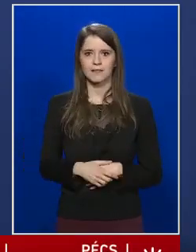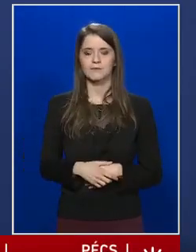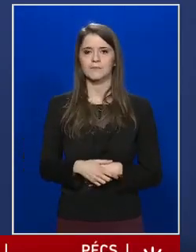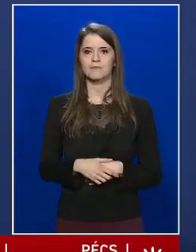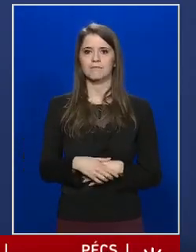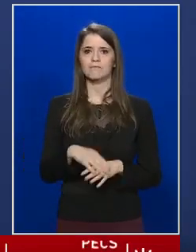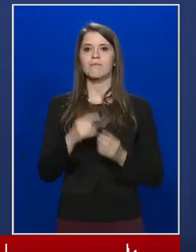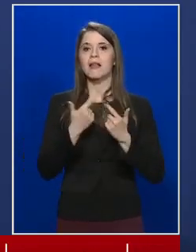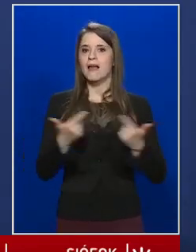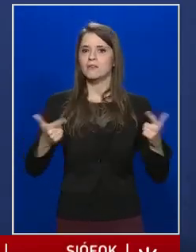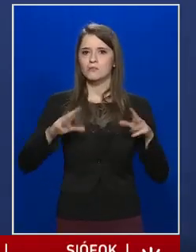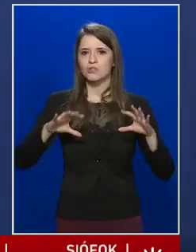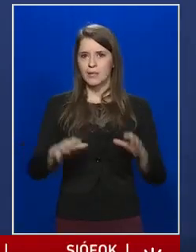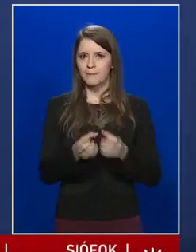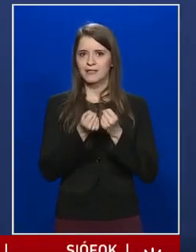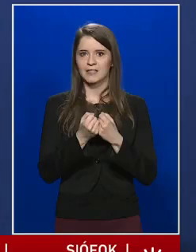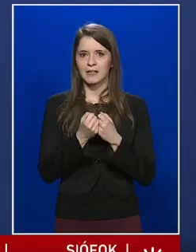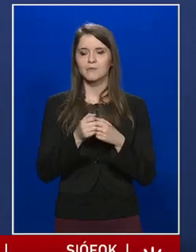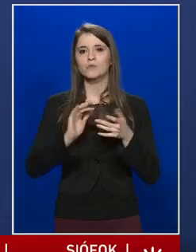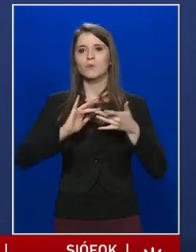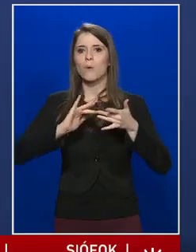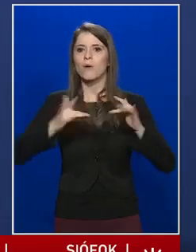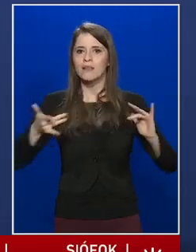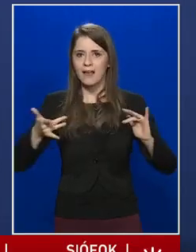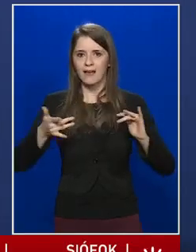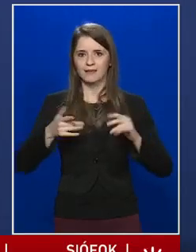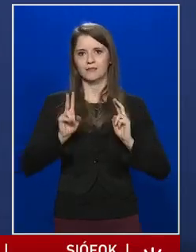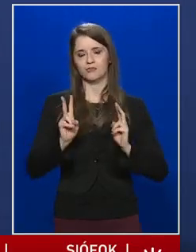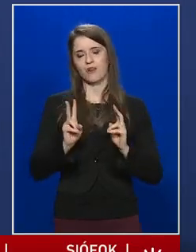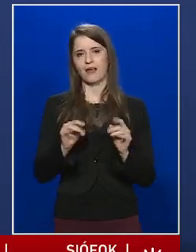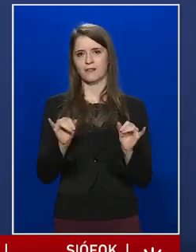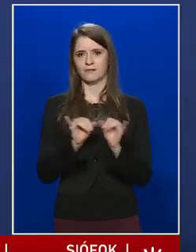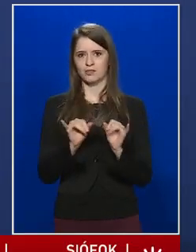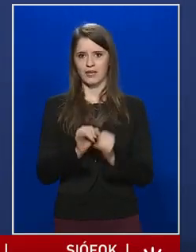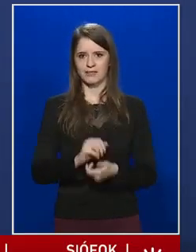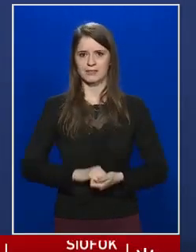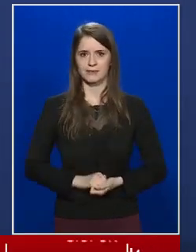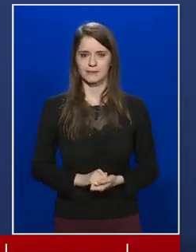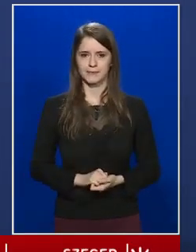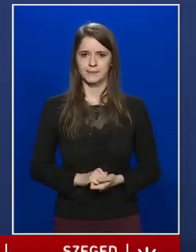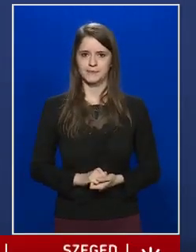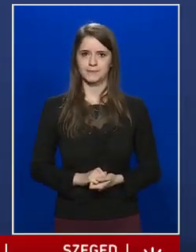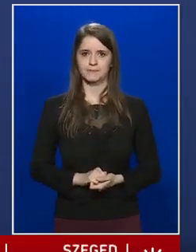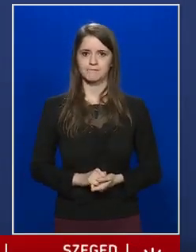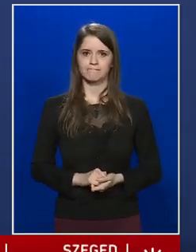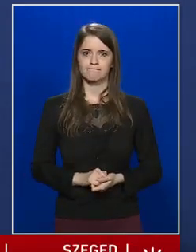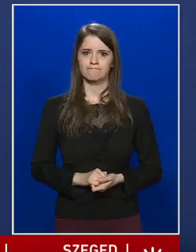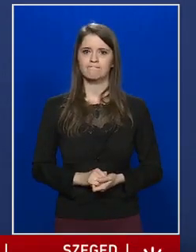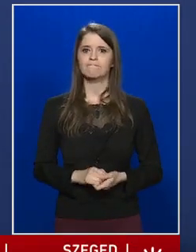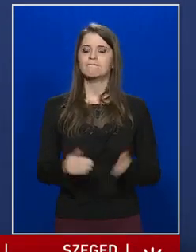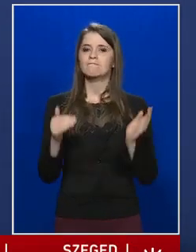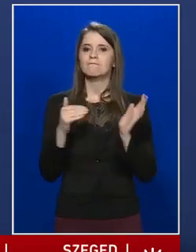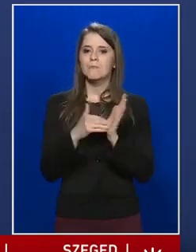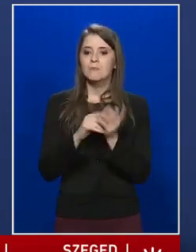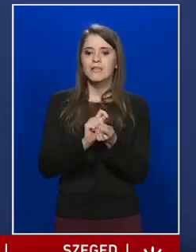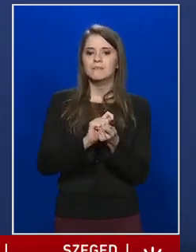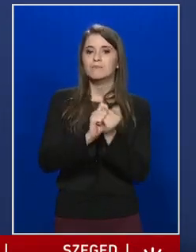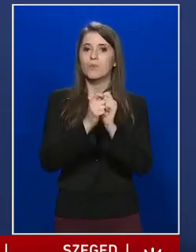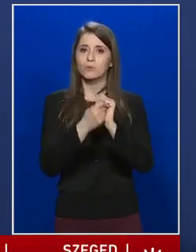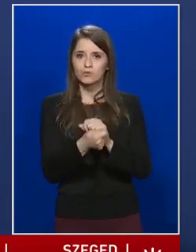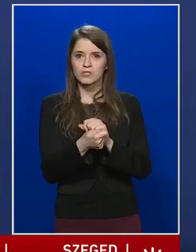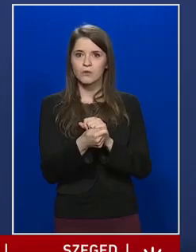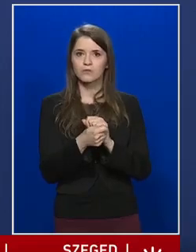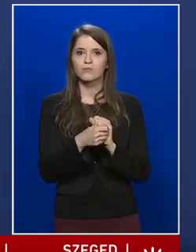lehetőséget teremtünk az online vizsgázásra is. Továbbá módosítottuk a